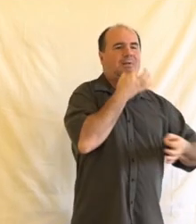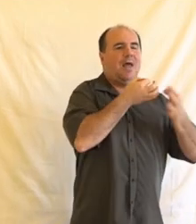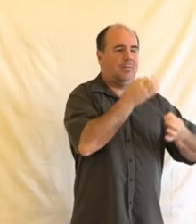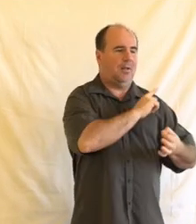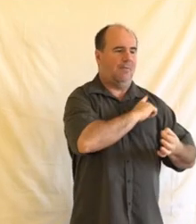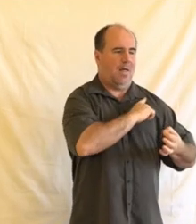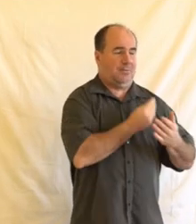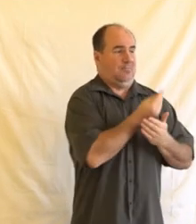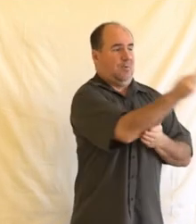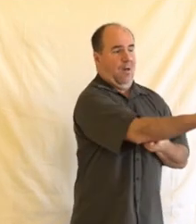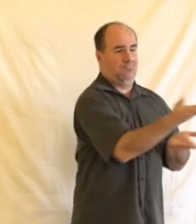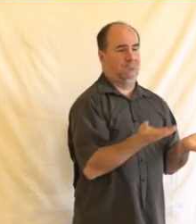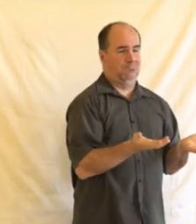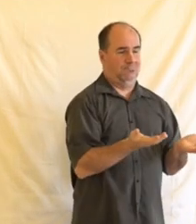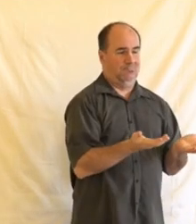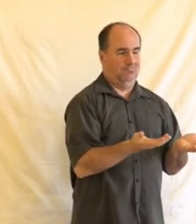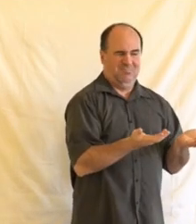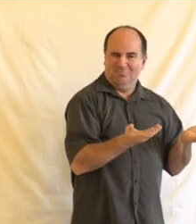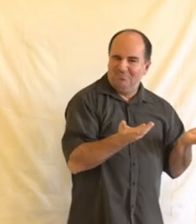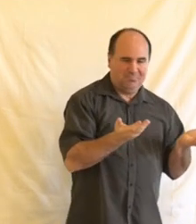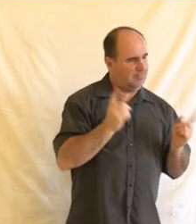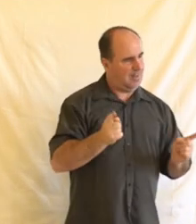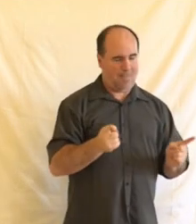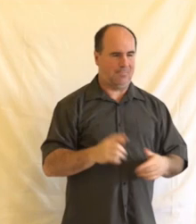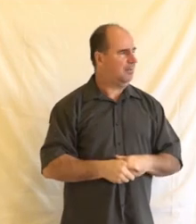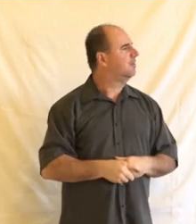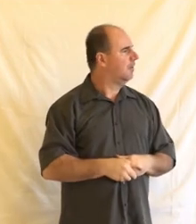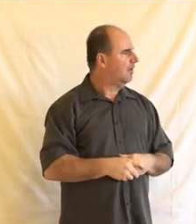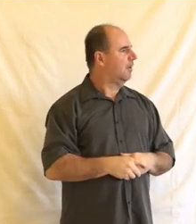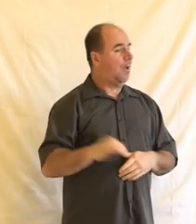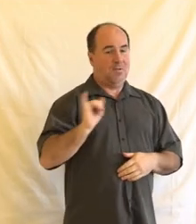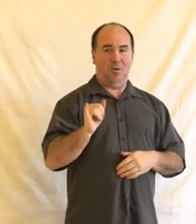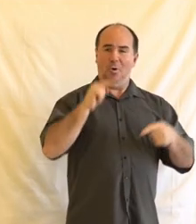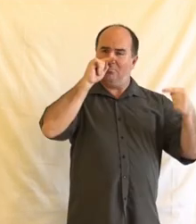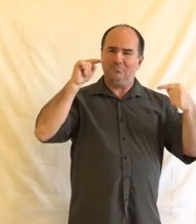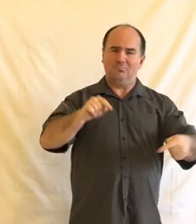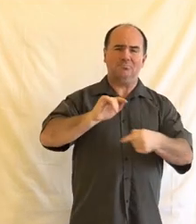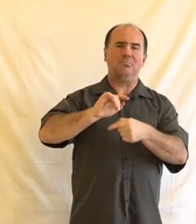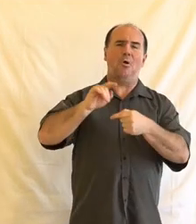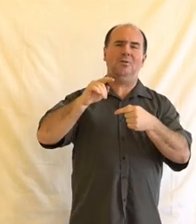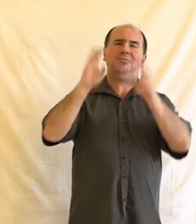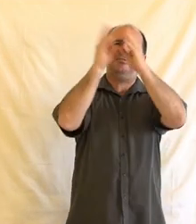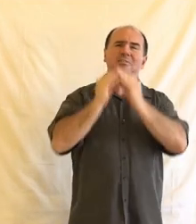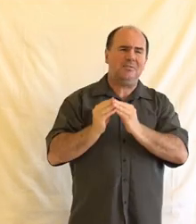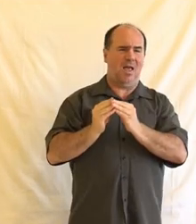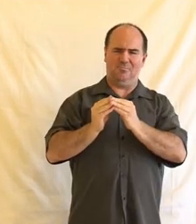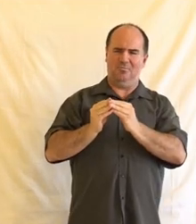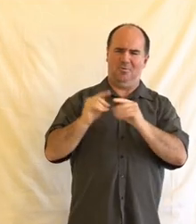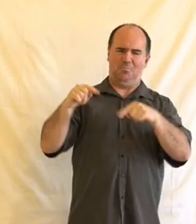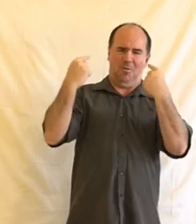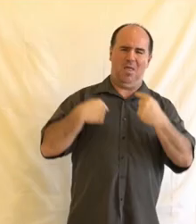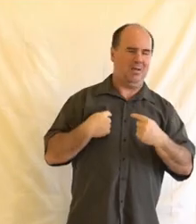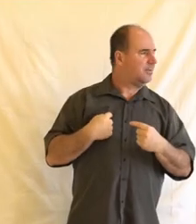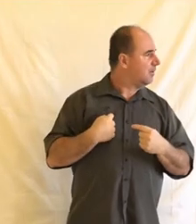anebo někdo, kdo teda opravdu jde proti tomu systému, možná někdo, kdo to dělá jako nějaké gesto, ale naprostá většina lidí bude